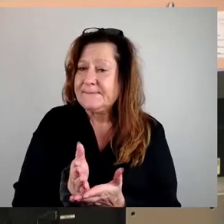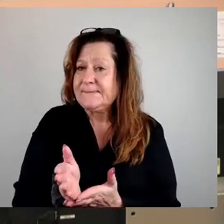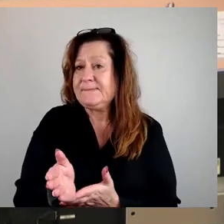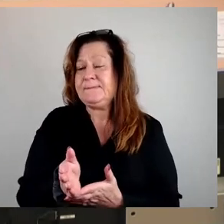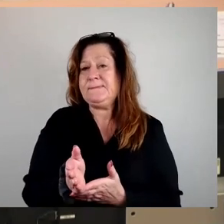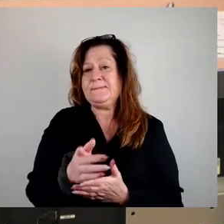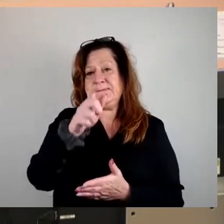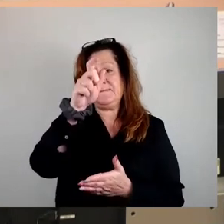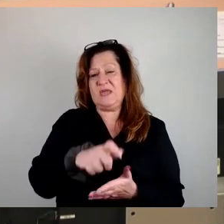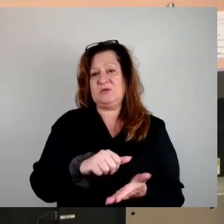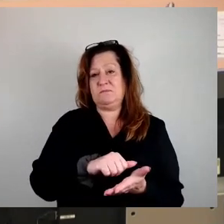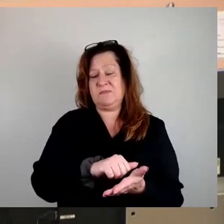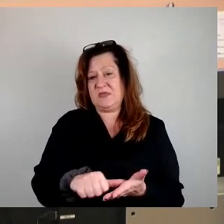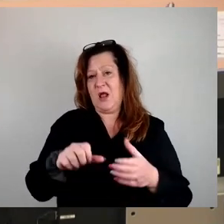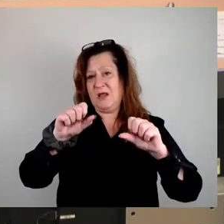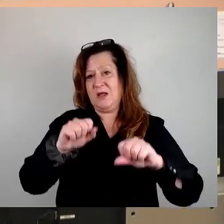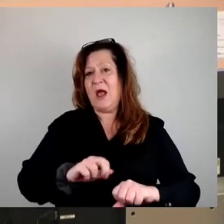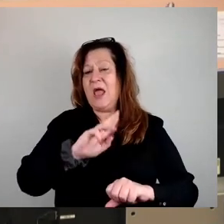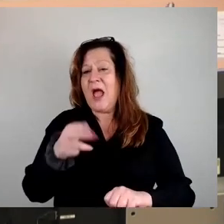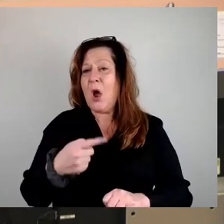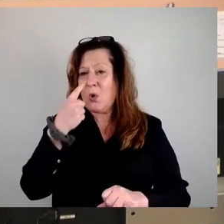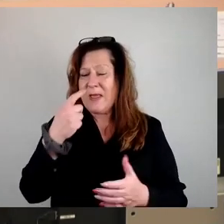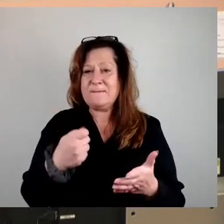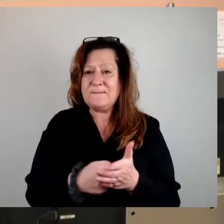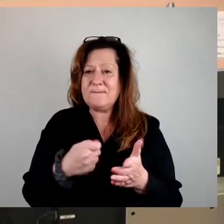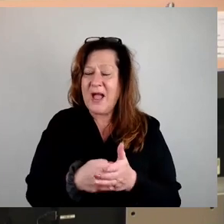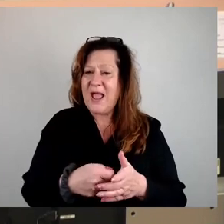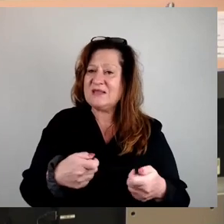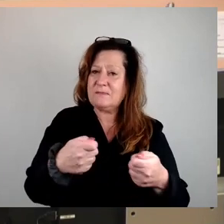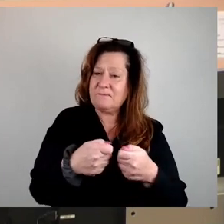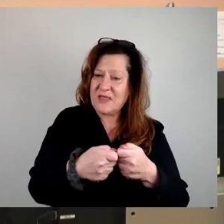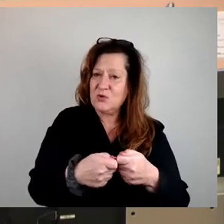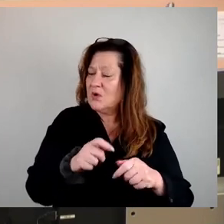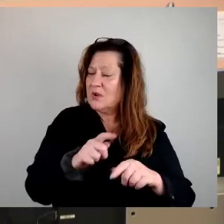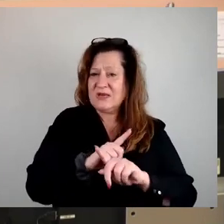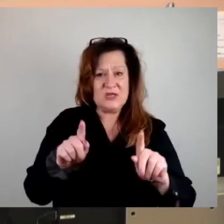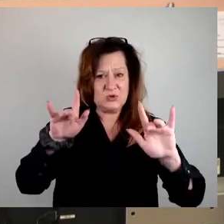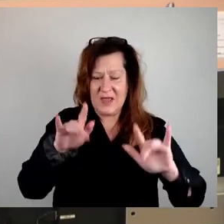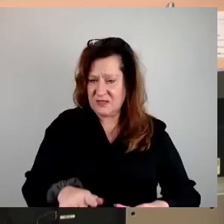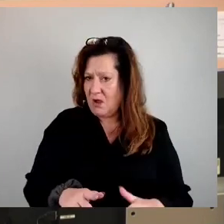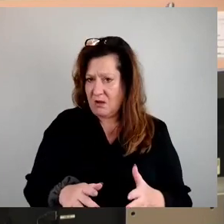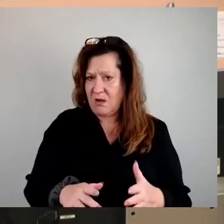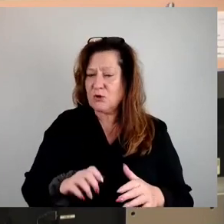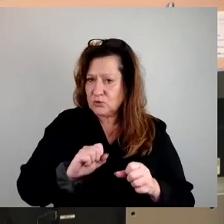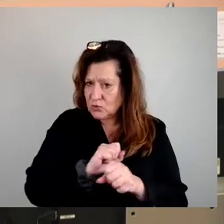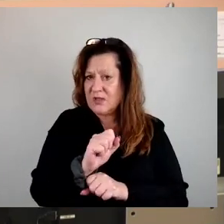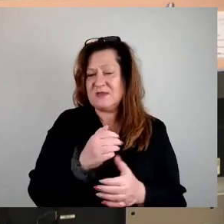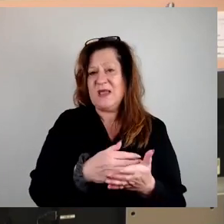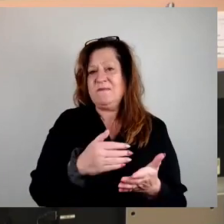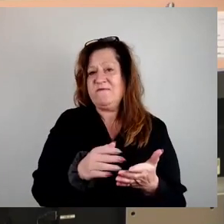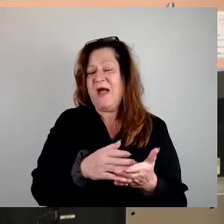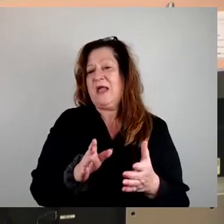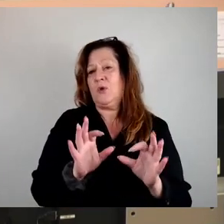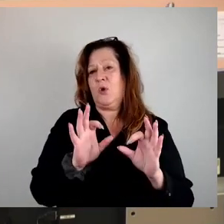auch wenn Preisbindungen, die mit Förderung verknüpft sind, auslaufen. Ich glaube, wir sind uns alle einig, die Wohnungen, die